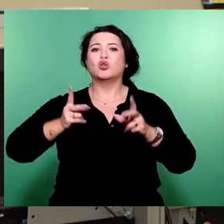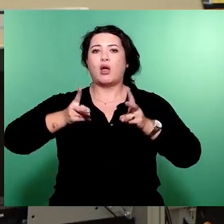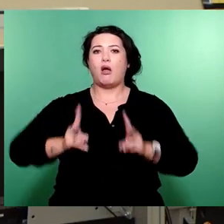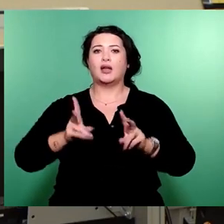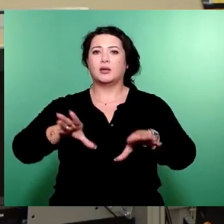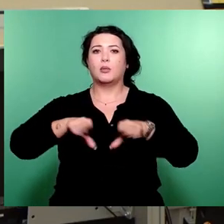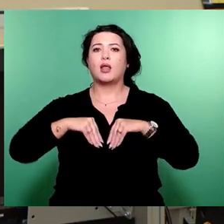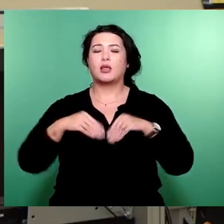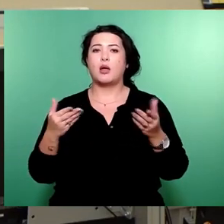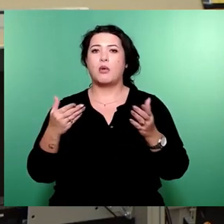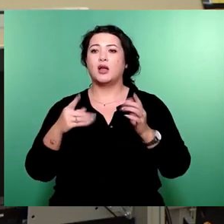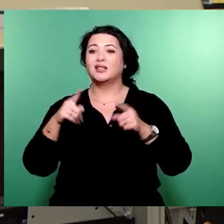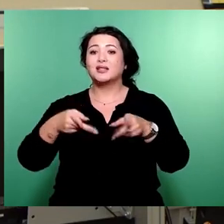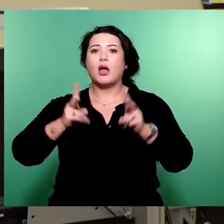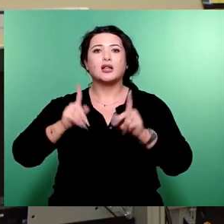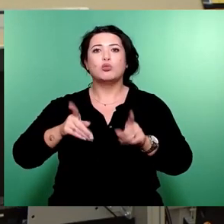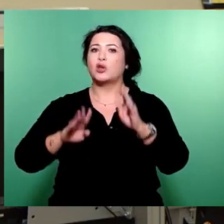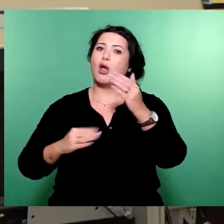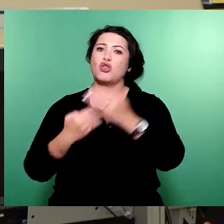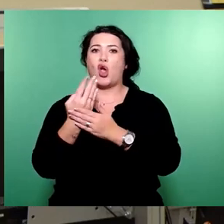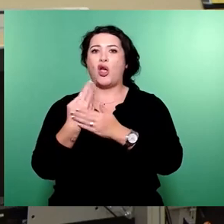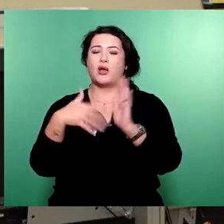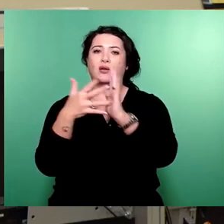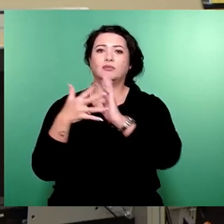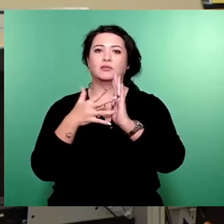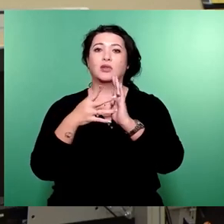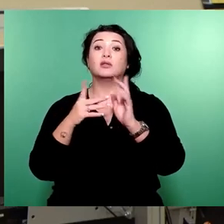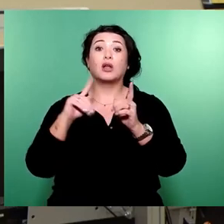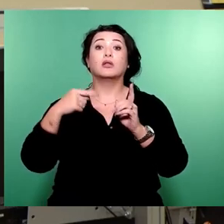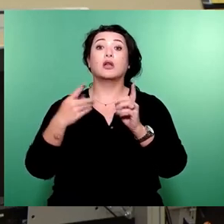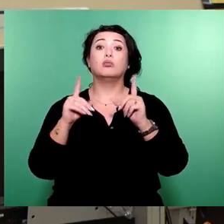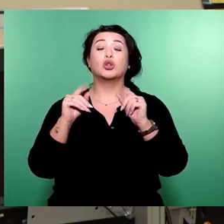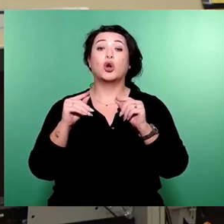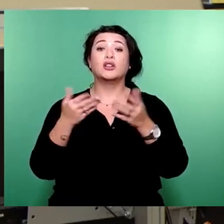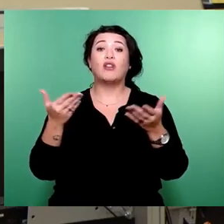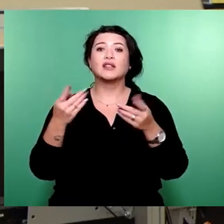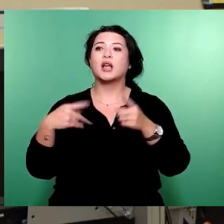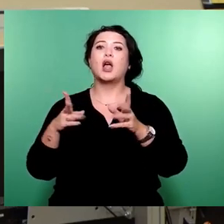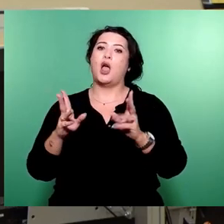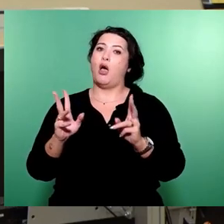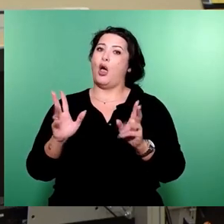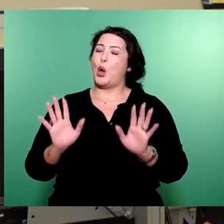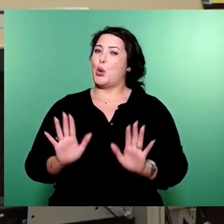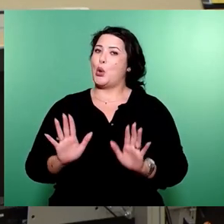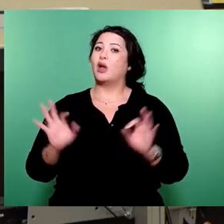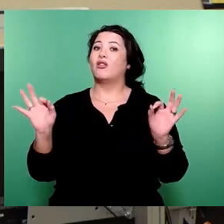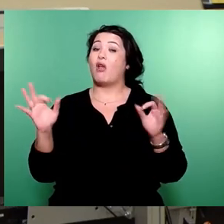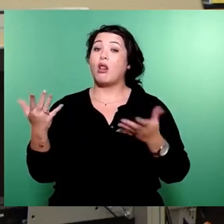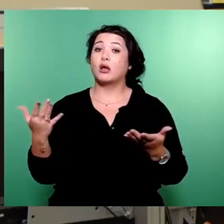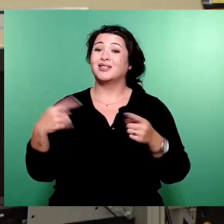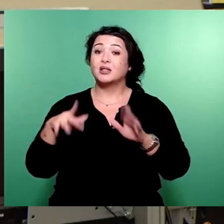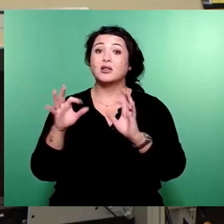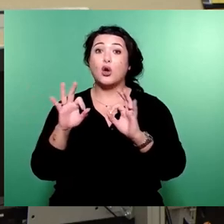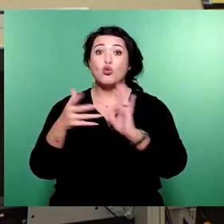das Recht müssen neu interpretiert werden, dann ist das der Hinweis, sie begeben sich auf dünnes Eis. So ein Gutachten dürften wir eigentlich nicht bezahlen.